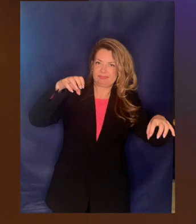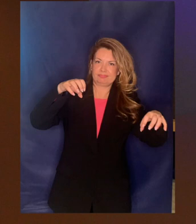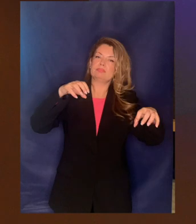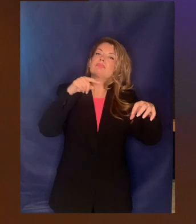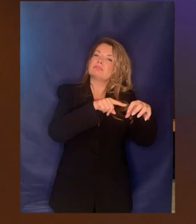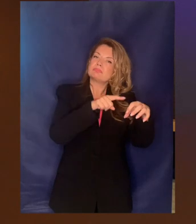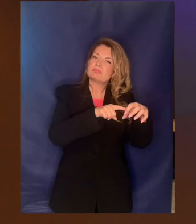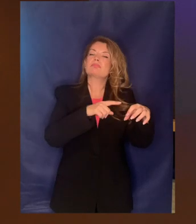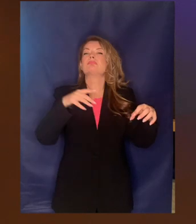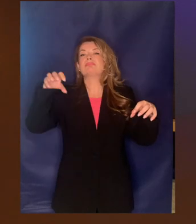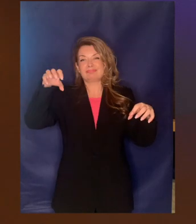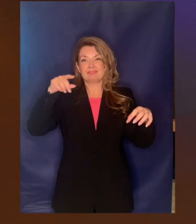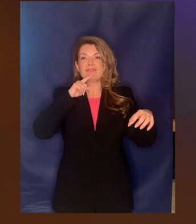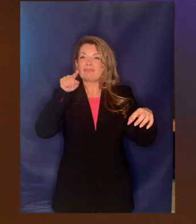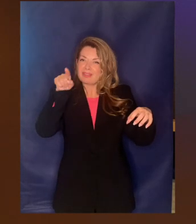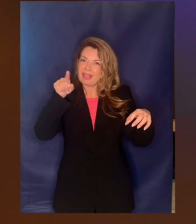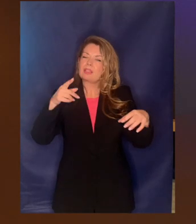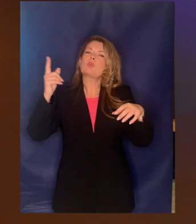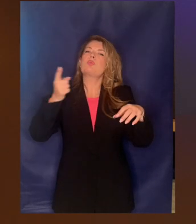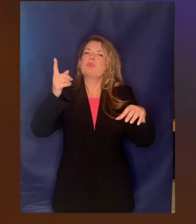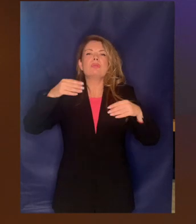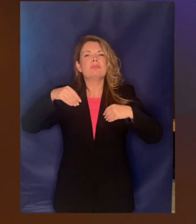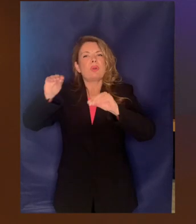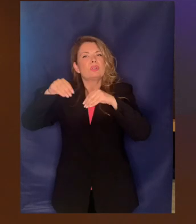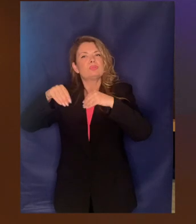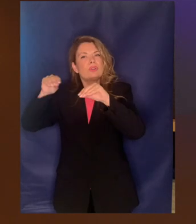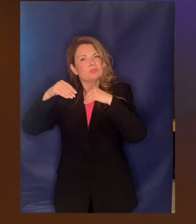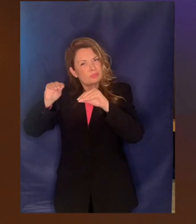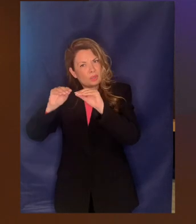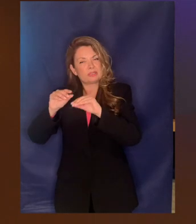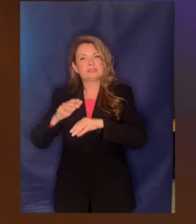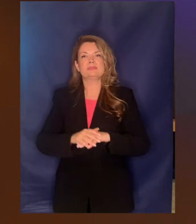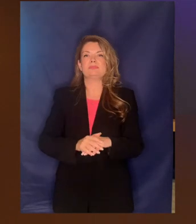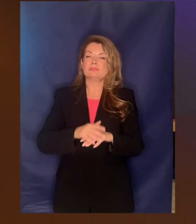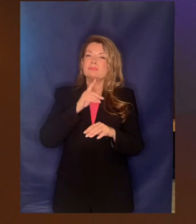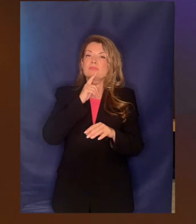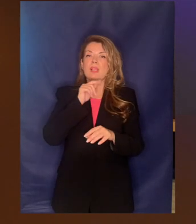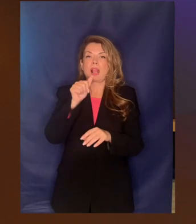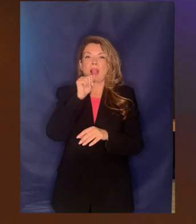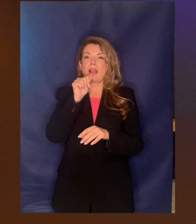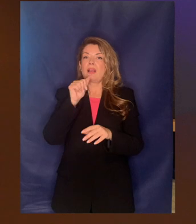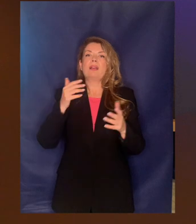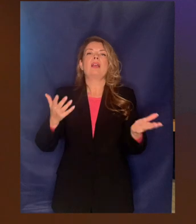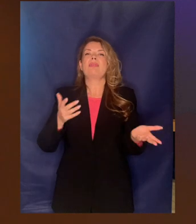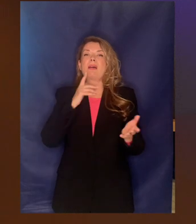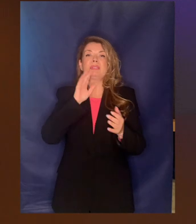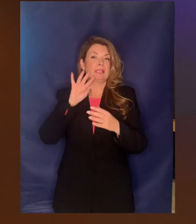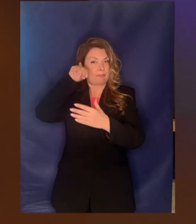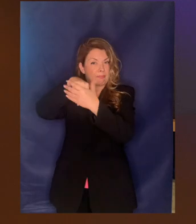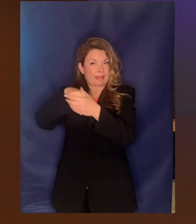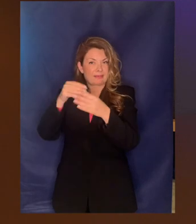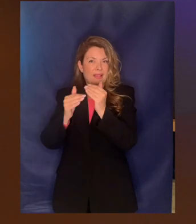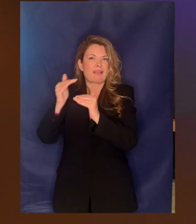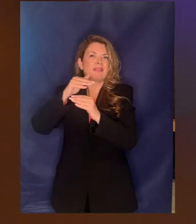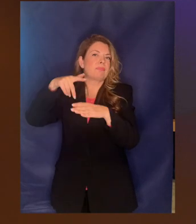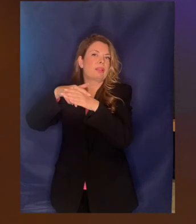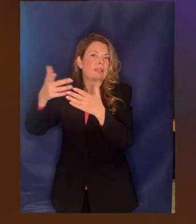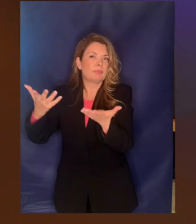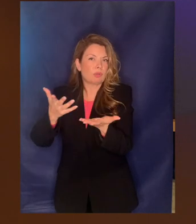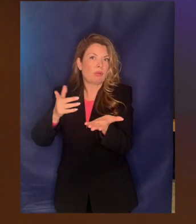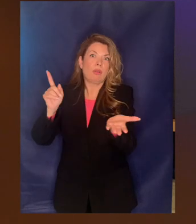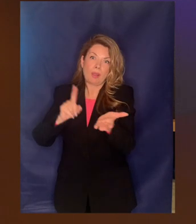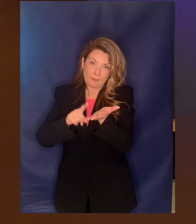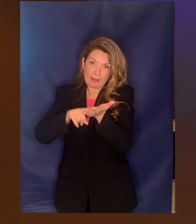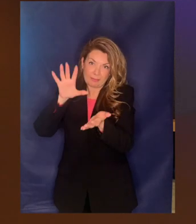και στο ΤΑΙΠΕΔ στην ουσία πάνε τα προσπόληση το ότι είναι στο υπερταμείο η ΕΔΑΠ δεν σημαίνει απαραίτητα ότι θα πήγαινε το